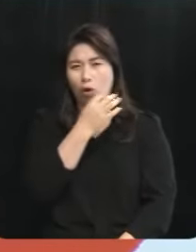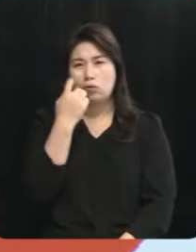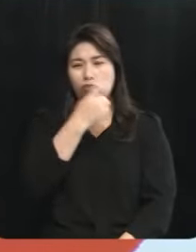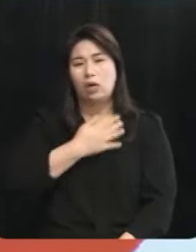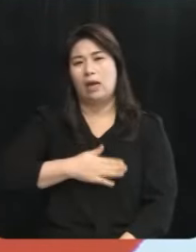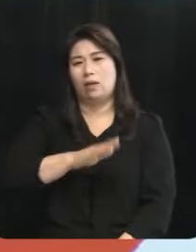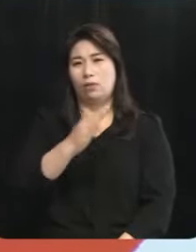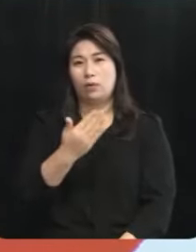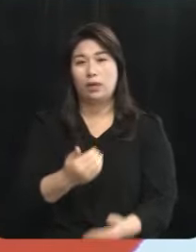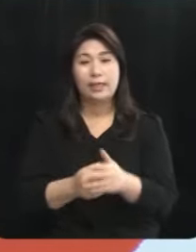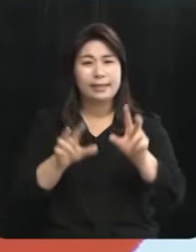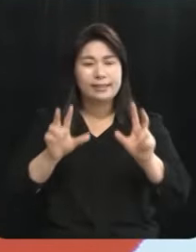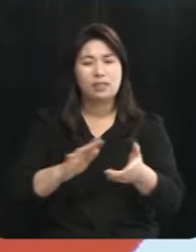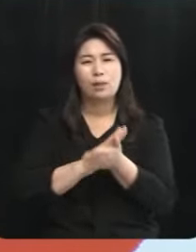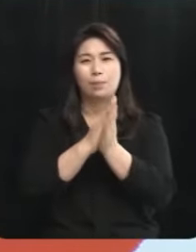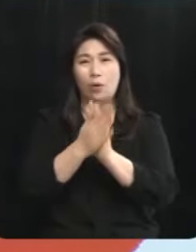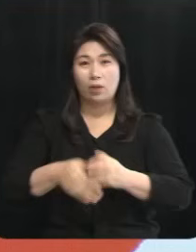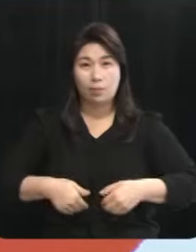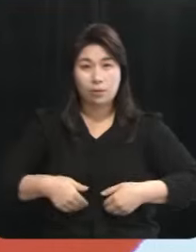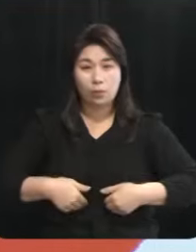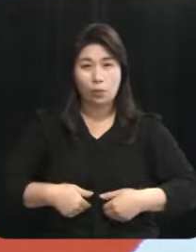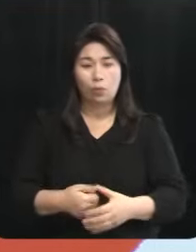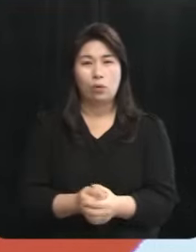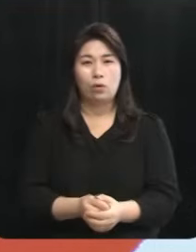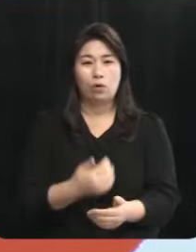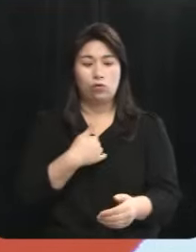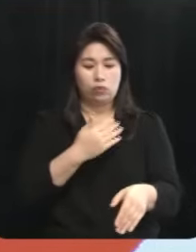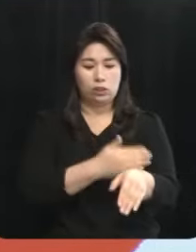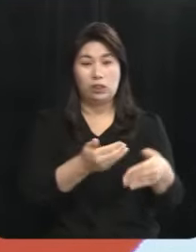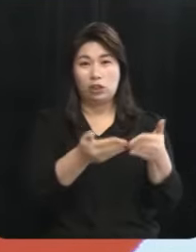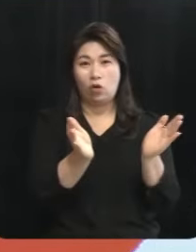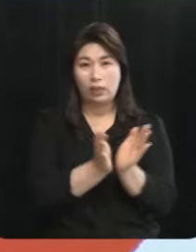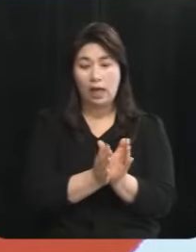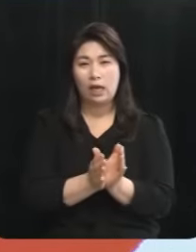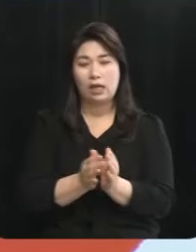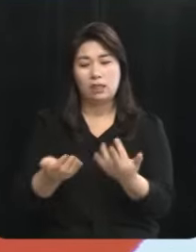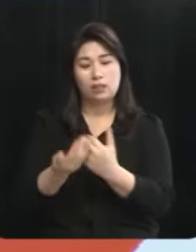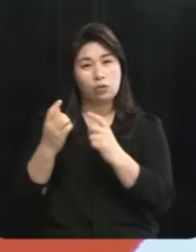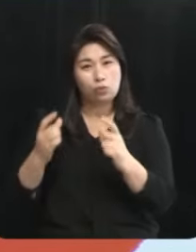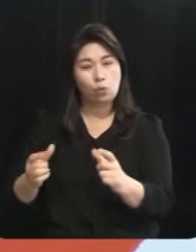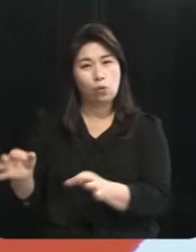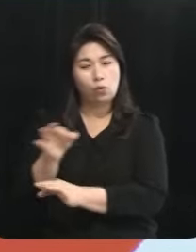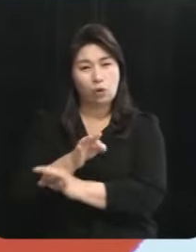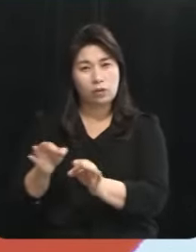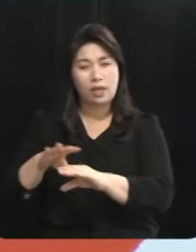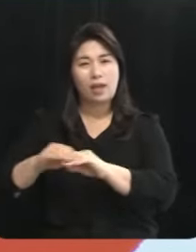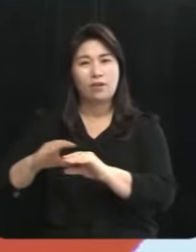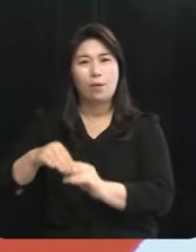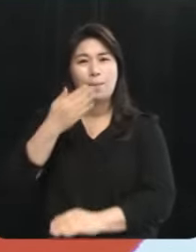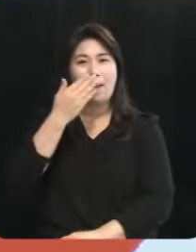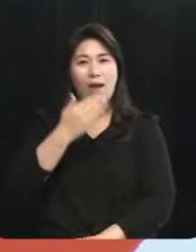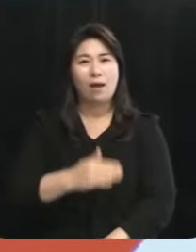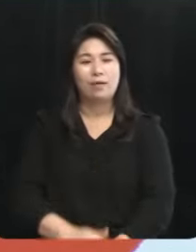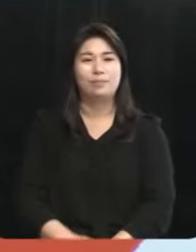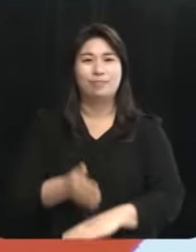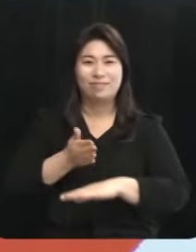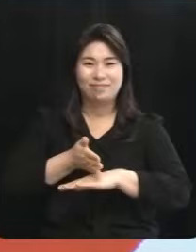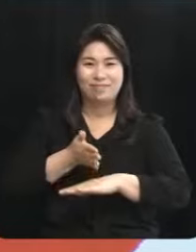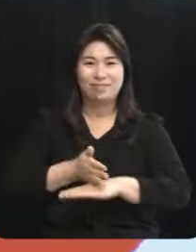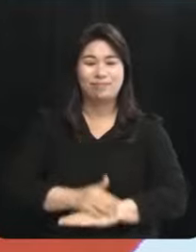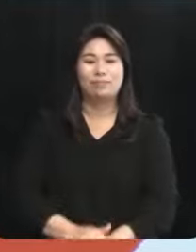알아야 합니다 이제는 변해야 합니다 집권 여당 국회의원이 제주의 경제와 민생을 해결할 수 있습니다 감사합니다